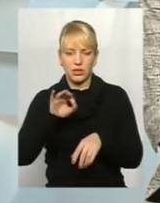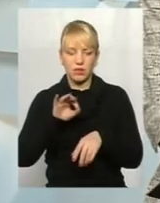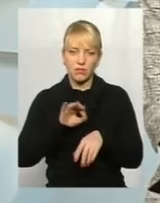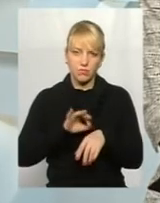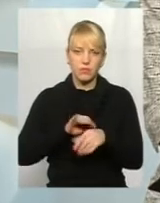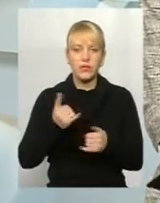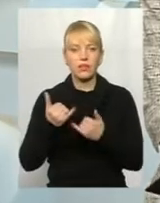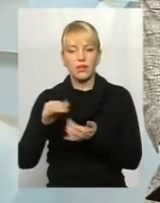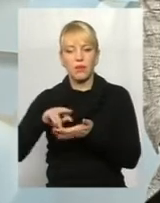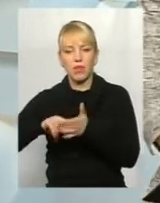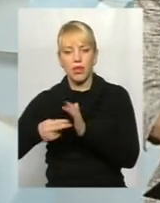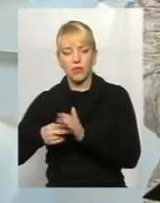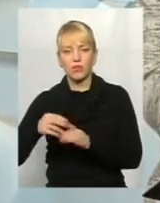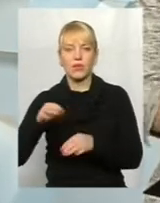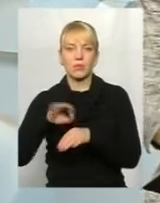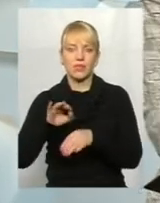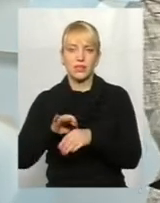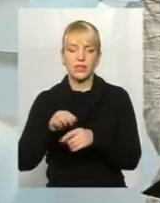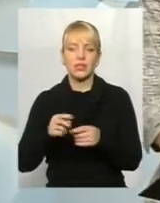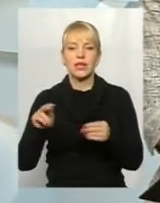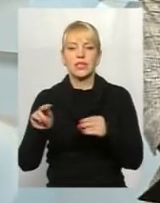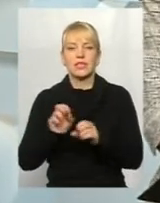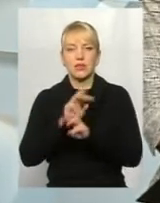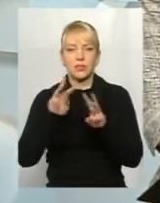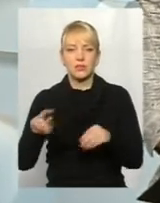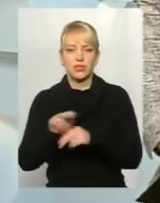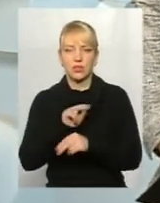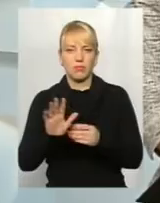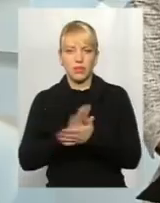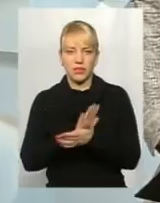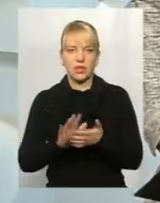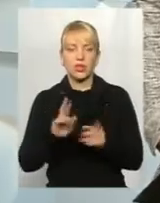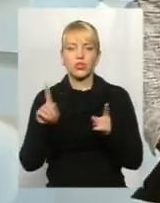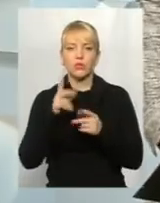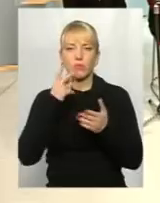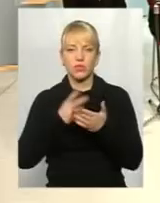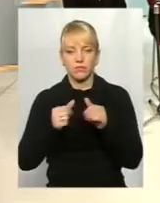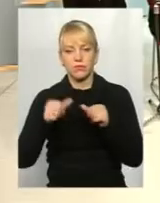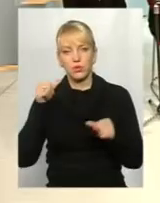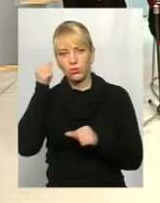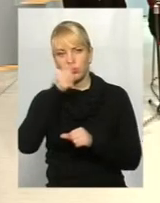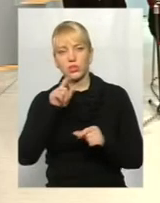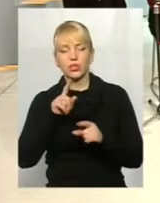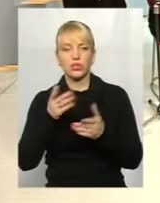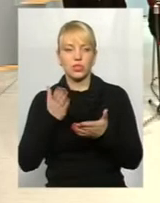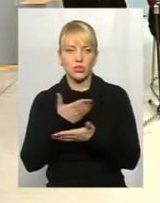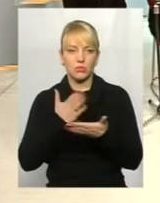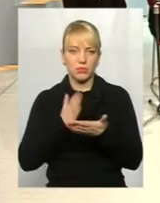пацієнтів лікування, забезпечення ліками безплатно. Що показав минулий рік і що маємо